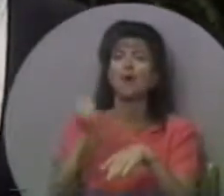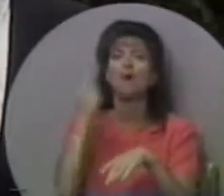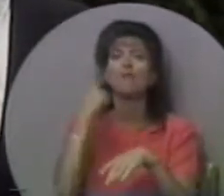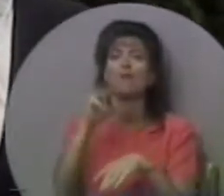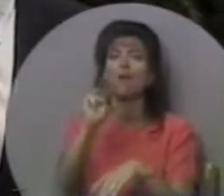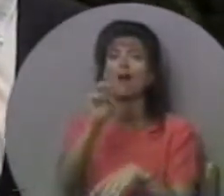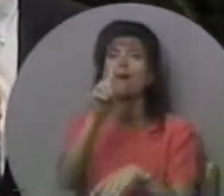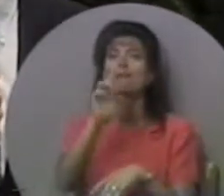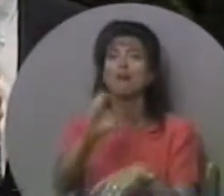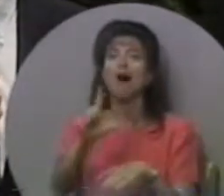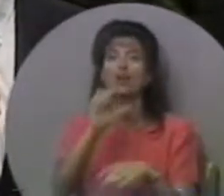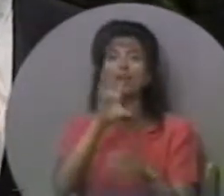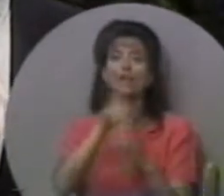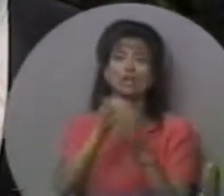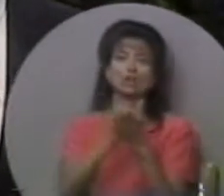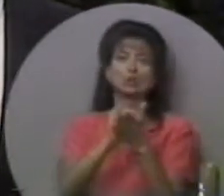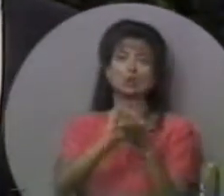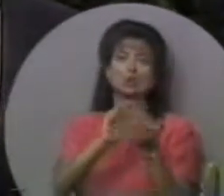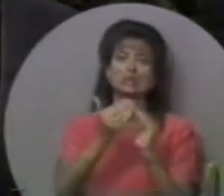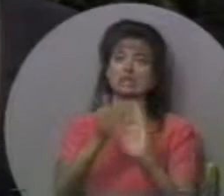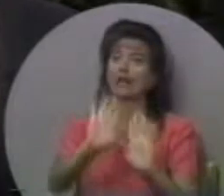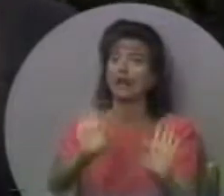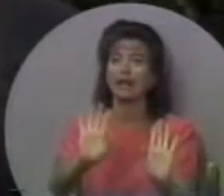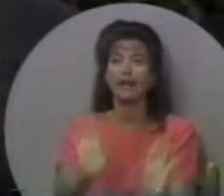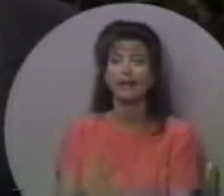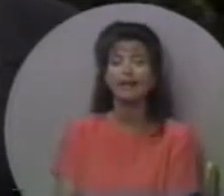не покликана, щоб бути моделлю в Нью-Йорк-Сіті.